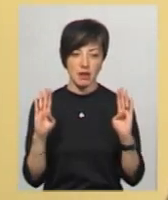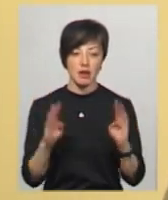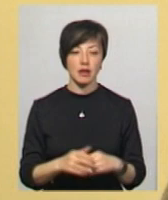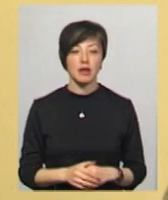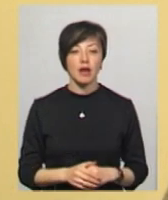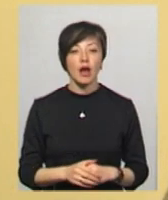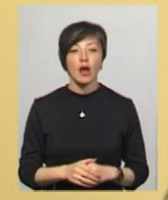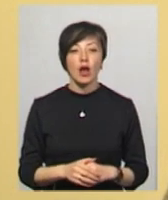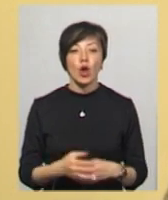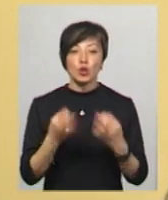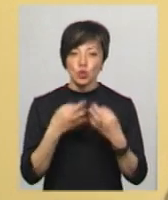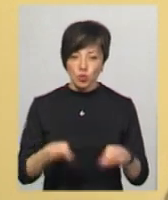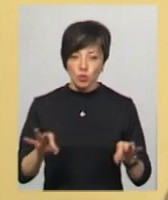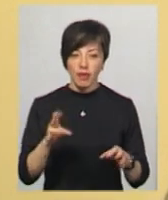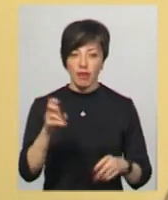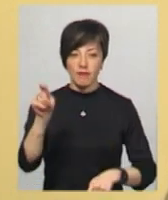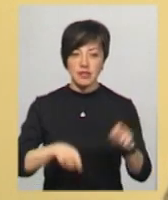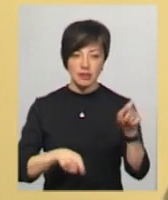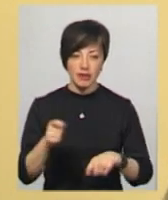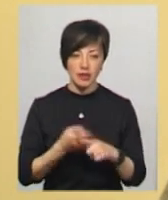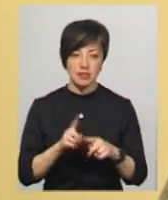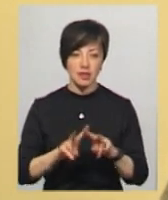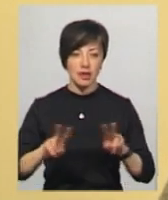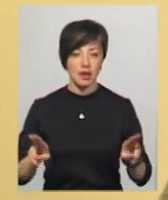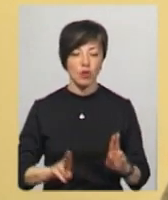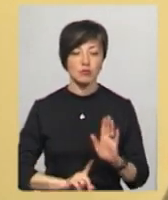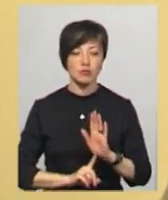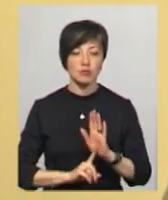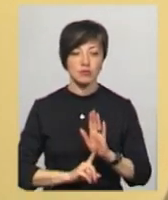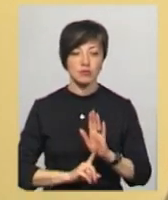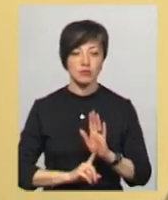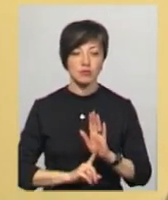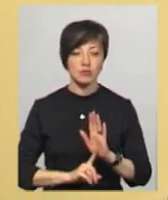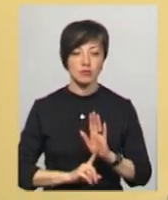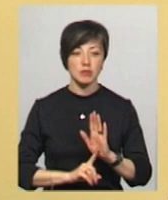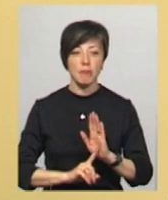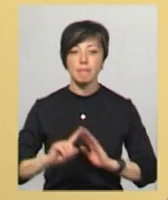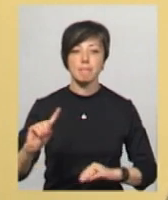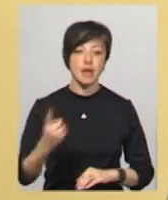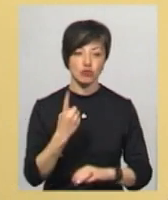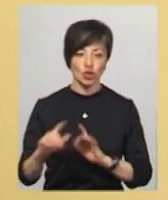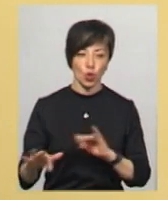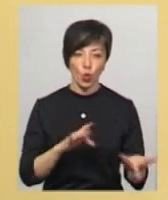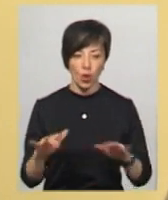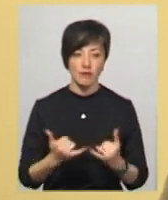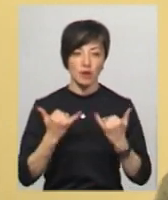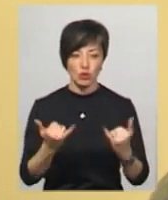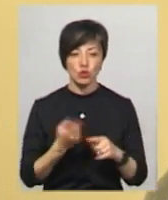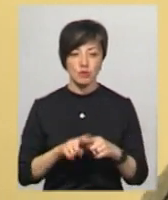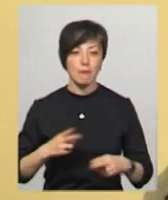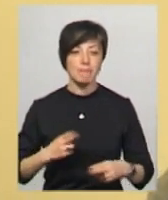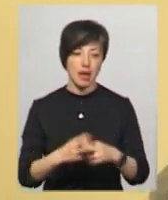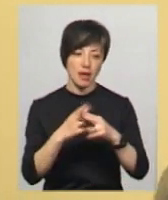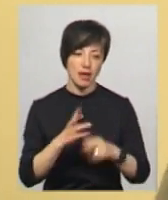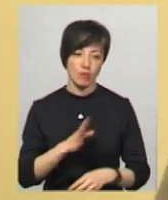на фестиваль – це один із перших кроків для того, щоб ці бар'єри